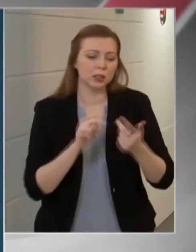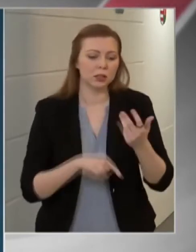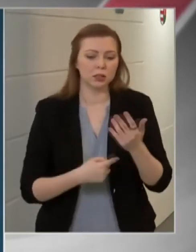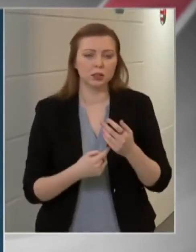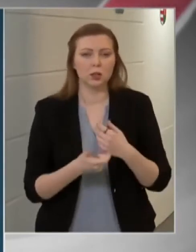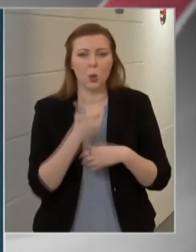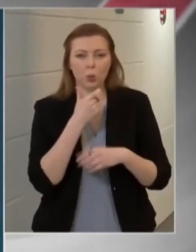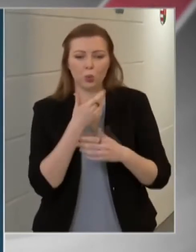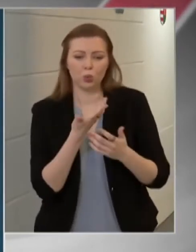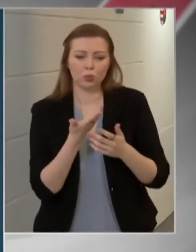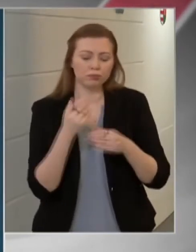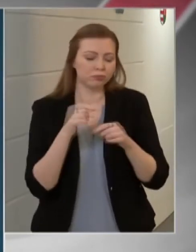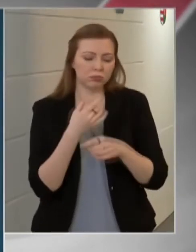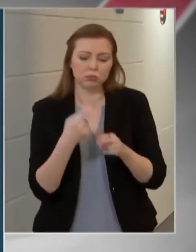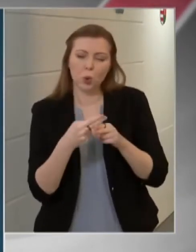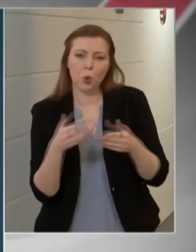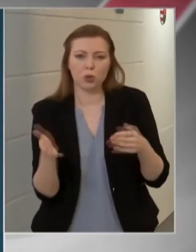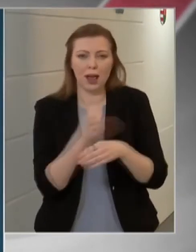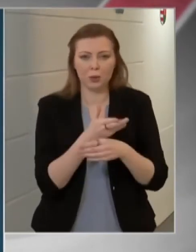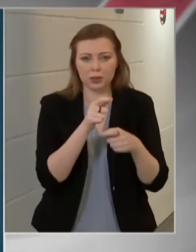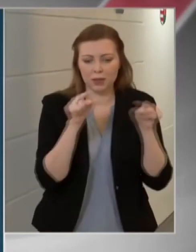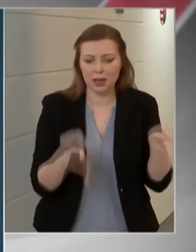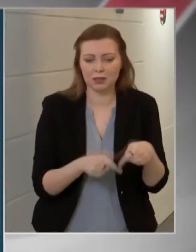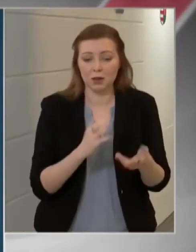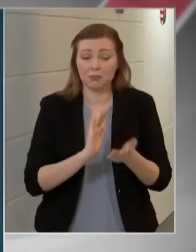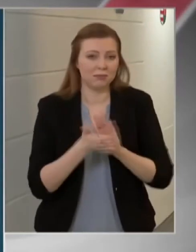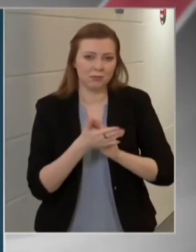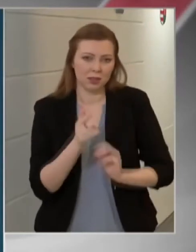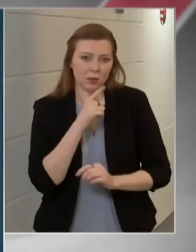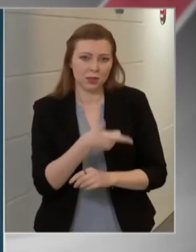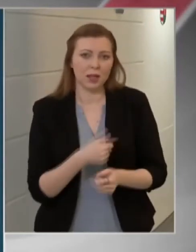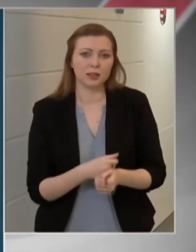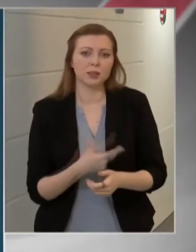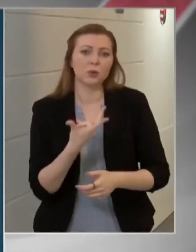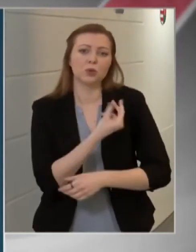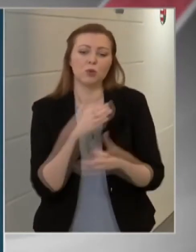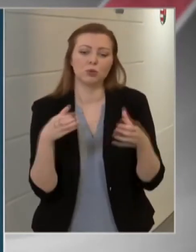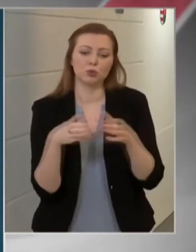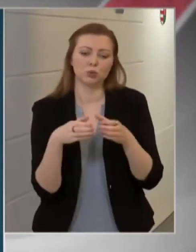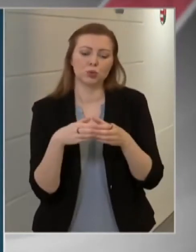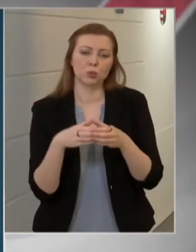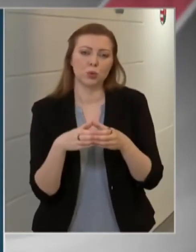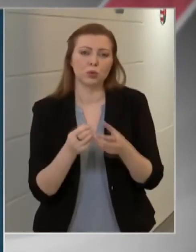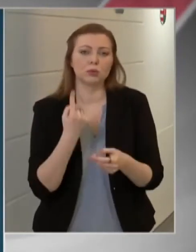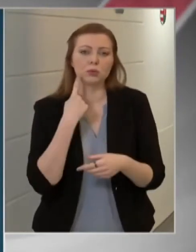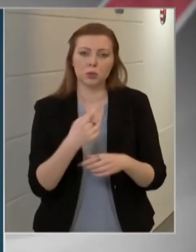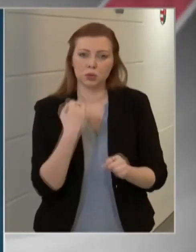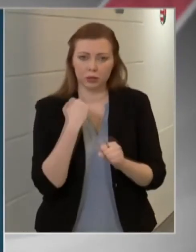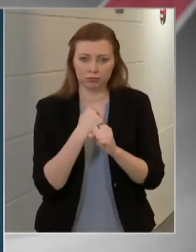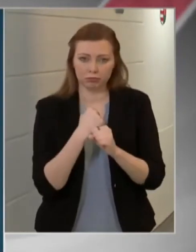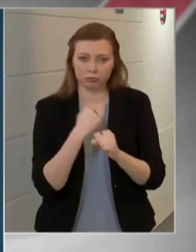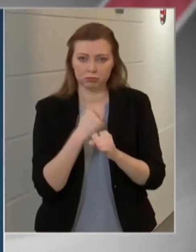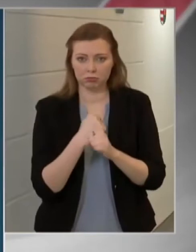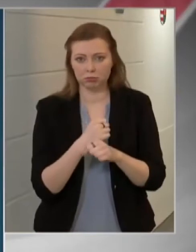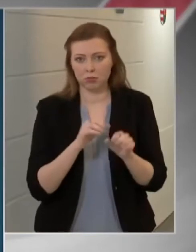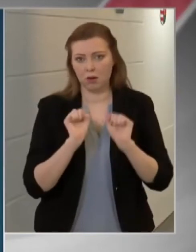kórelőzmény és minden rendelkezésre fog állni, hogy az oltócsoport el tudja végezni